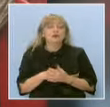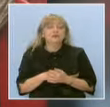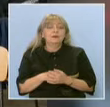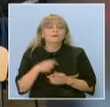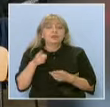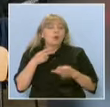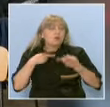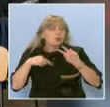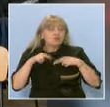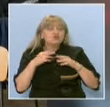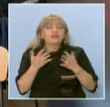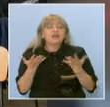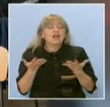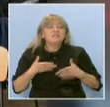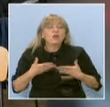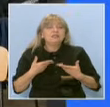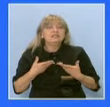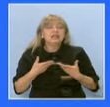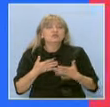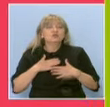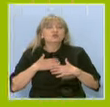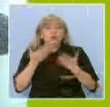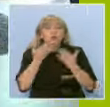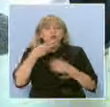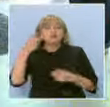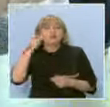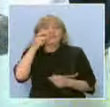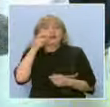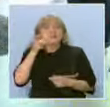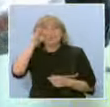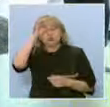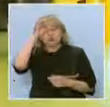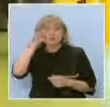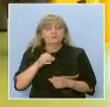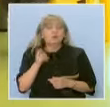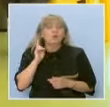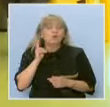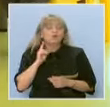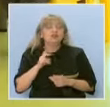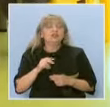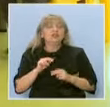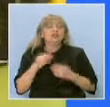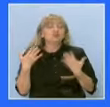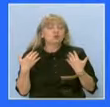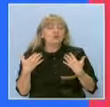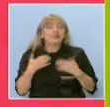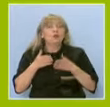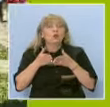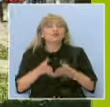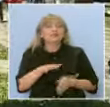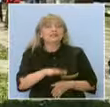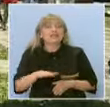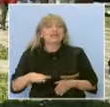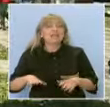Станев с проучване какво искат от своето училище варненските ученици. Преподаватели и студенти от Дордрех гостуваха на детска градина Иглика.